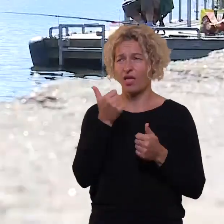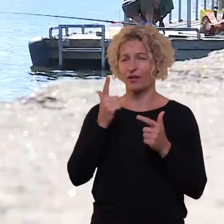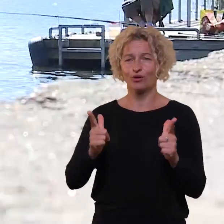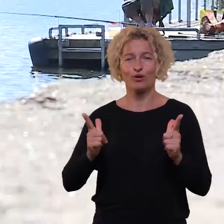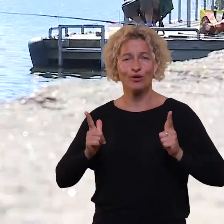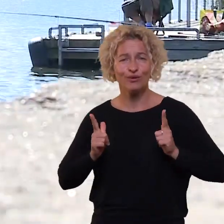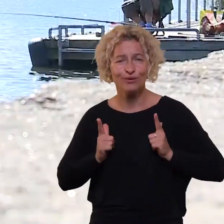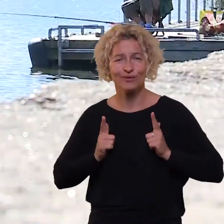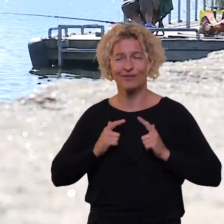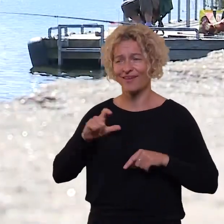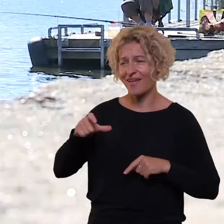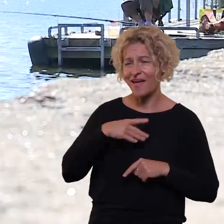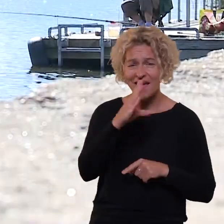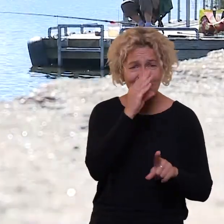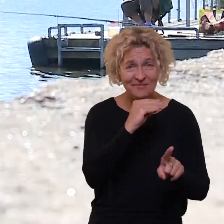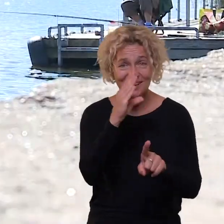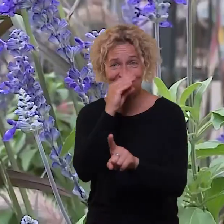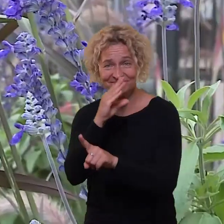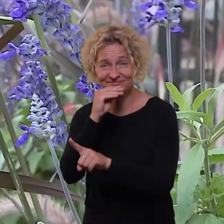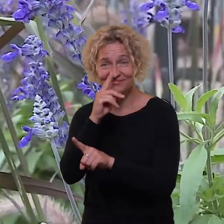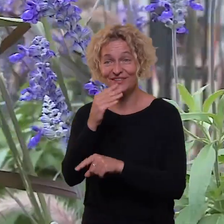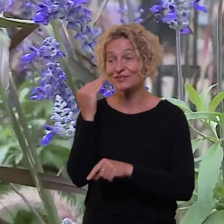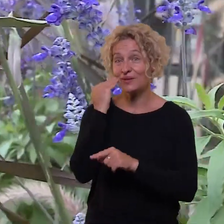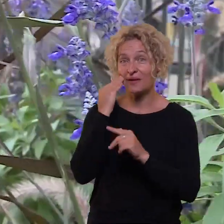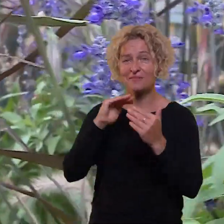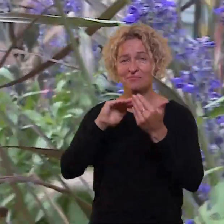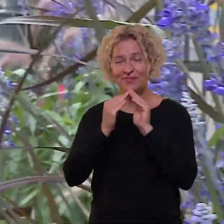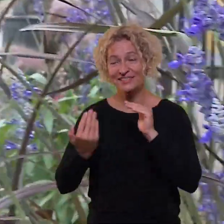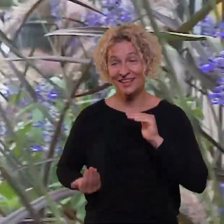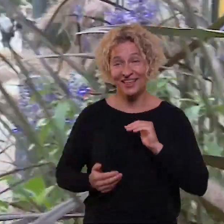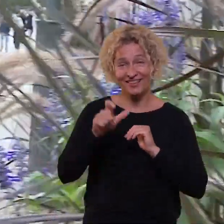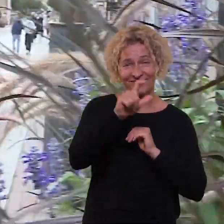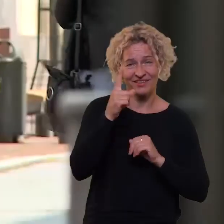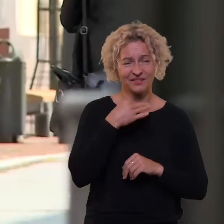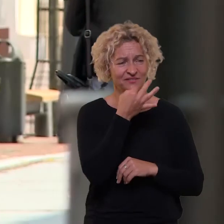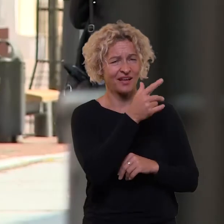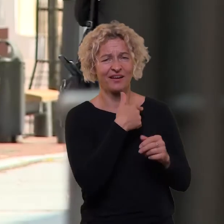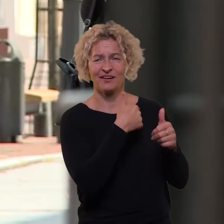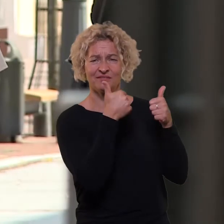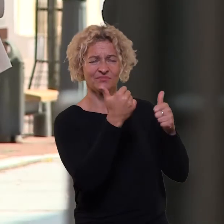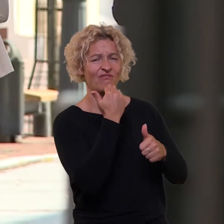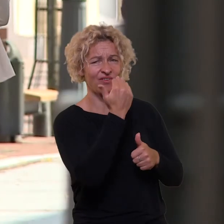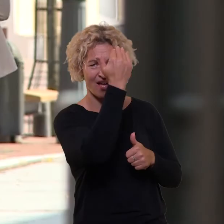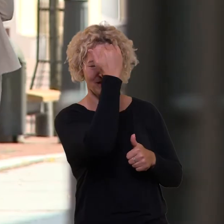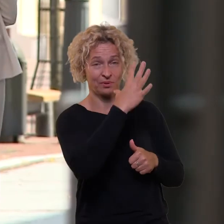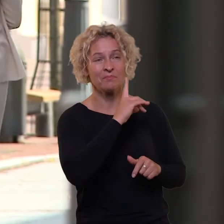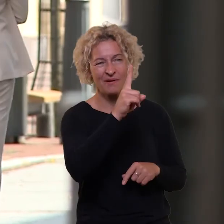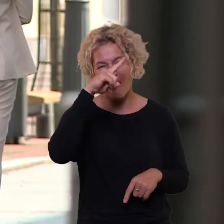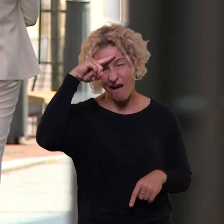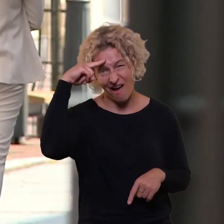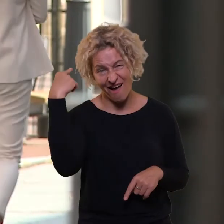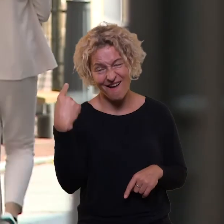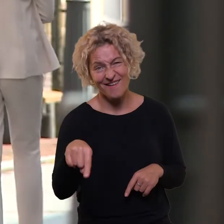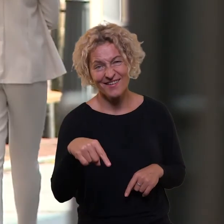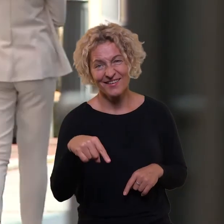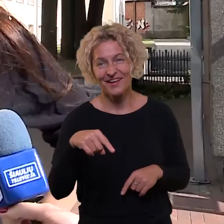keliauti ir kitai praleisti vasaros atostogas. Šiulių miesto gyventojai sako, kad vasara buvo gera, bet kai kuriems per karšta. Tai kokia ta